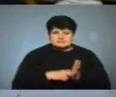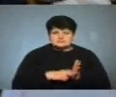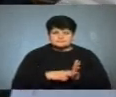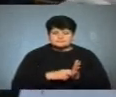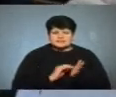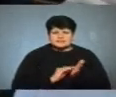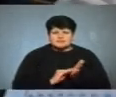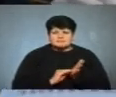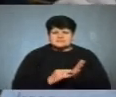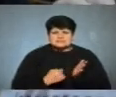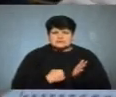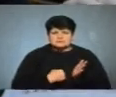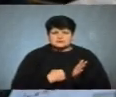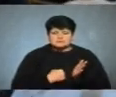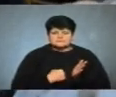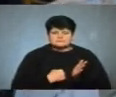написаний мені.